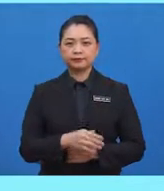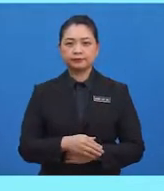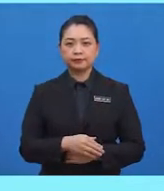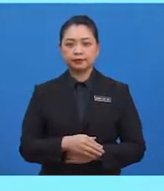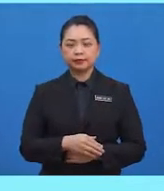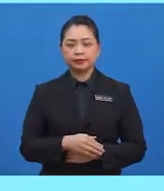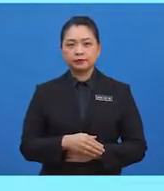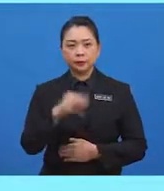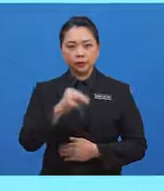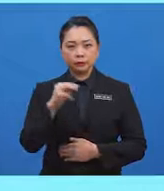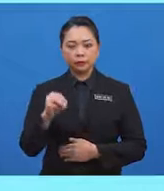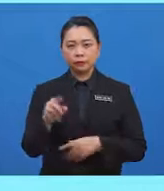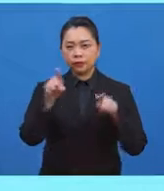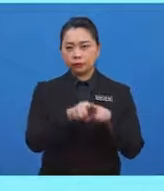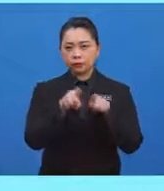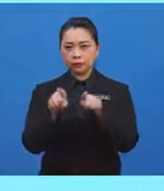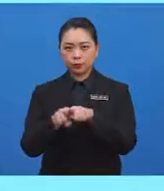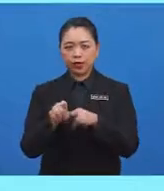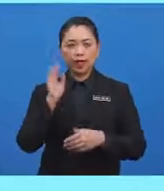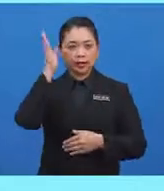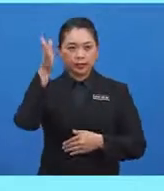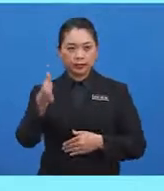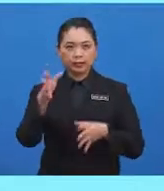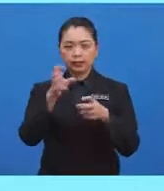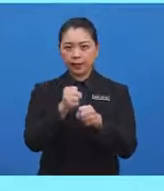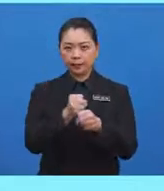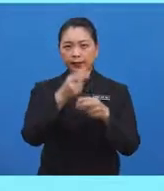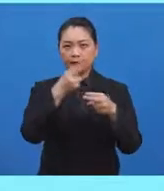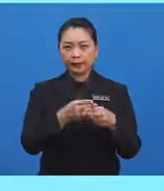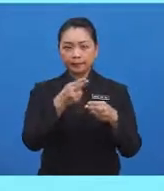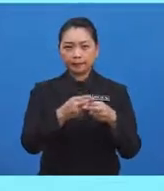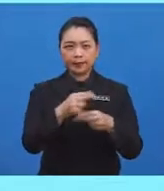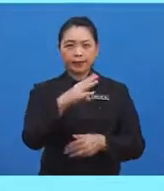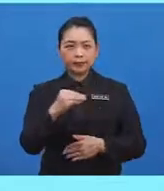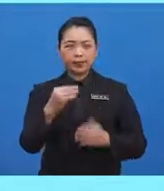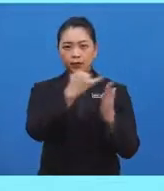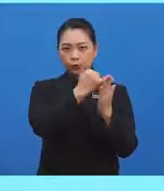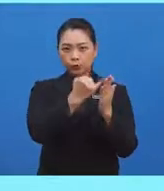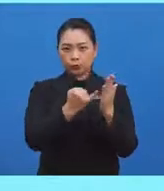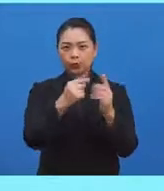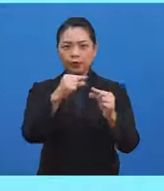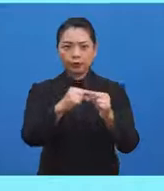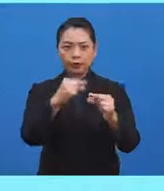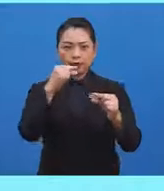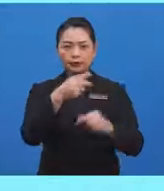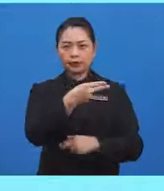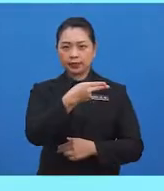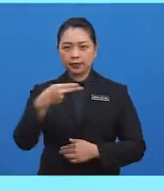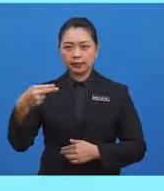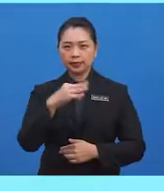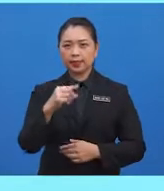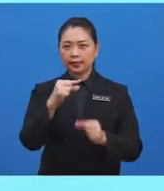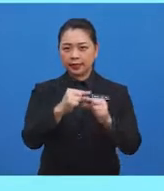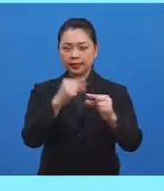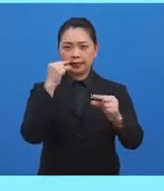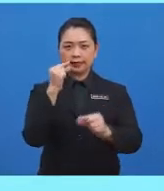murid-murid juga akan dapat menamakan dan melukis garis selari dan garis serenjang.